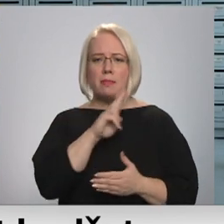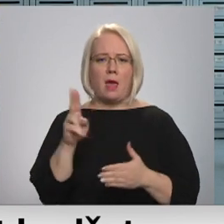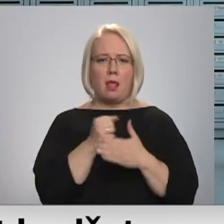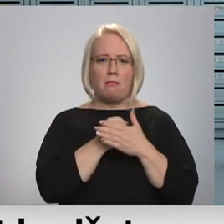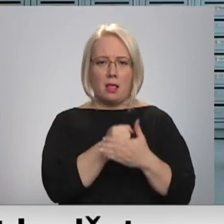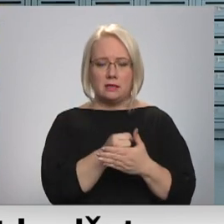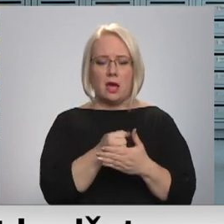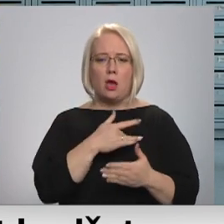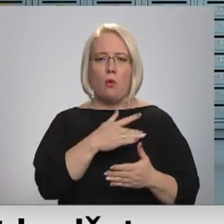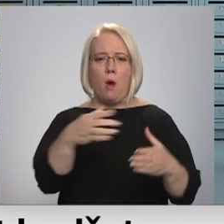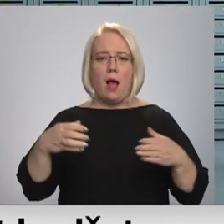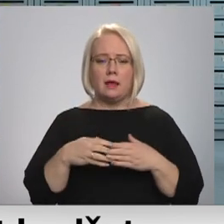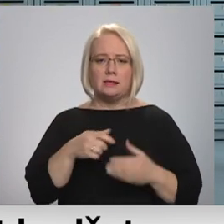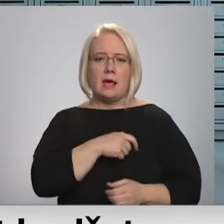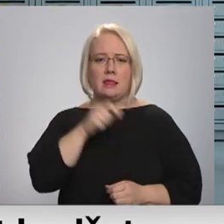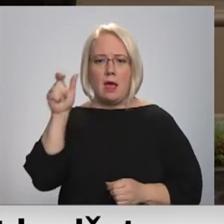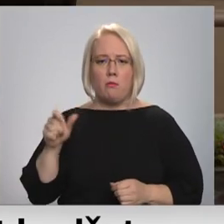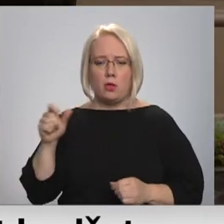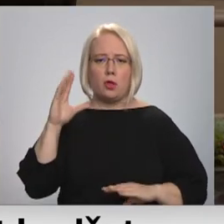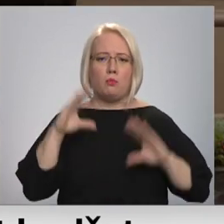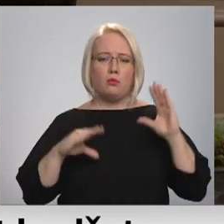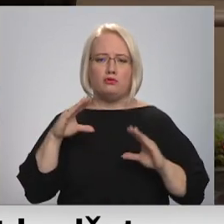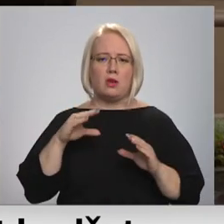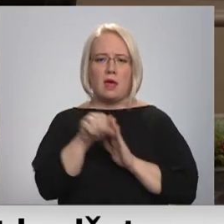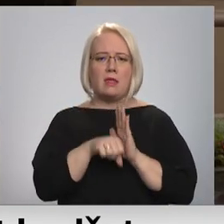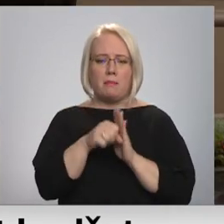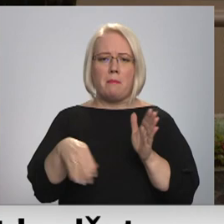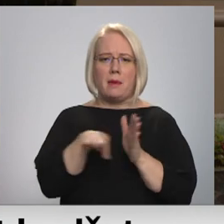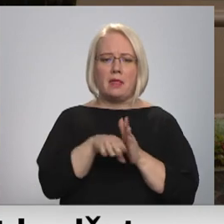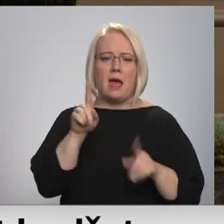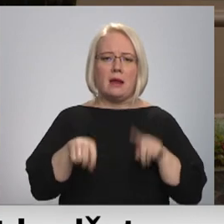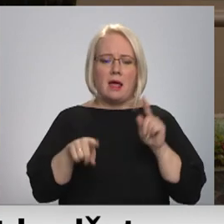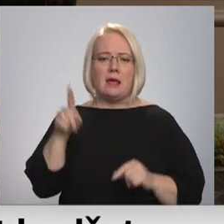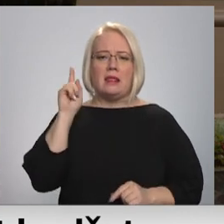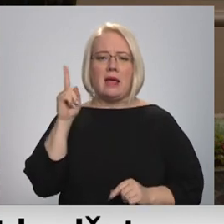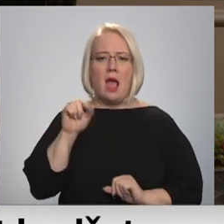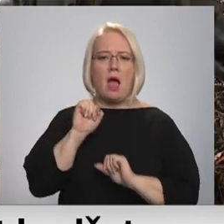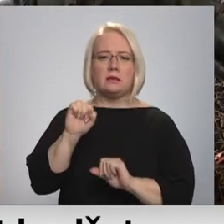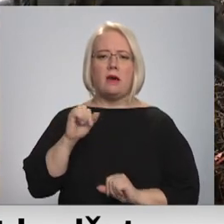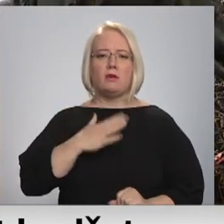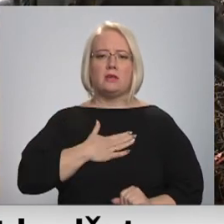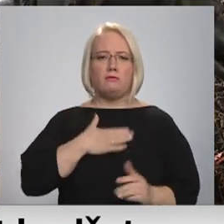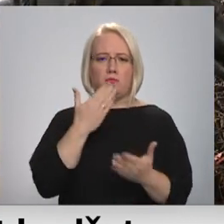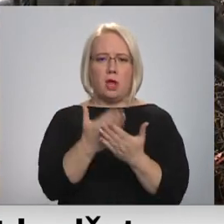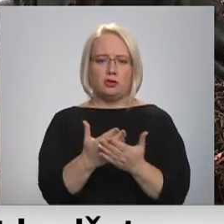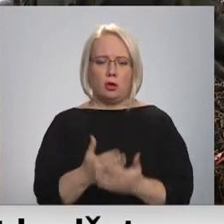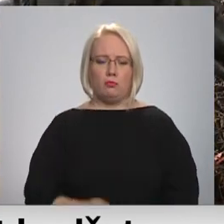Koalīcijas deputāti budžeta debatēs piedalījās reti pārsvarā tikai aizstāvot savus priešlikumus. Mārs Klūg, Latvijas televīzija.